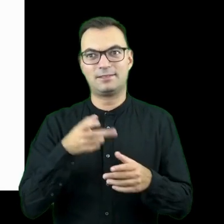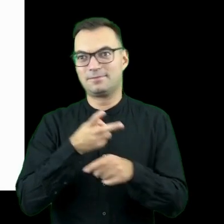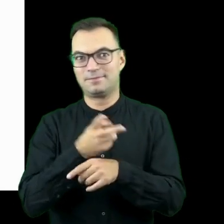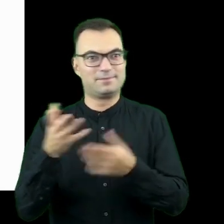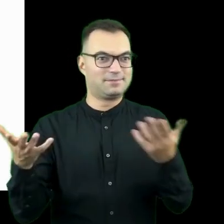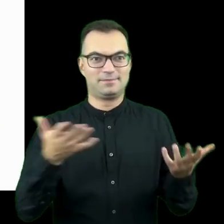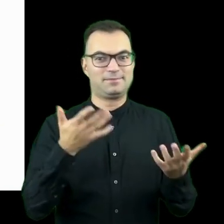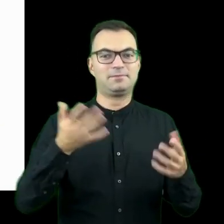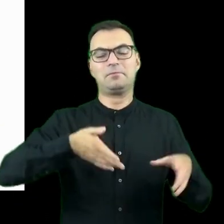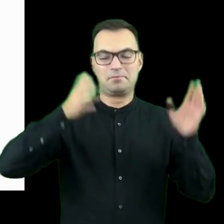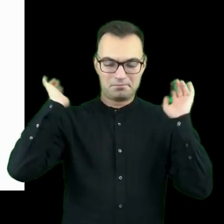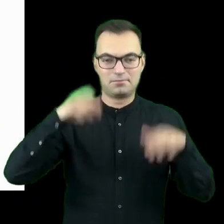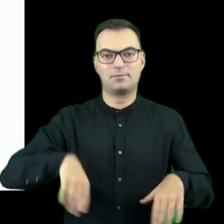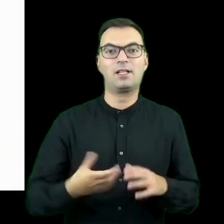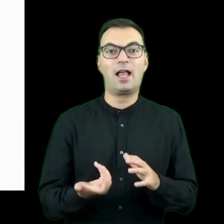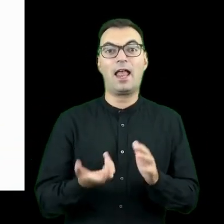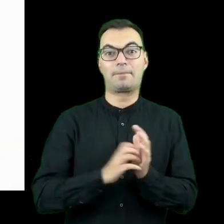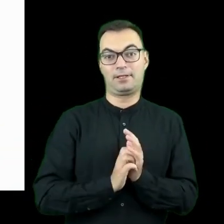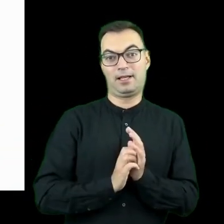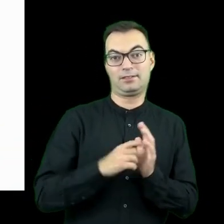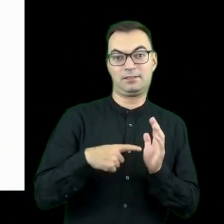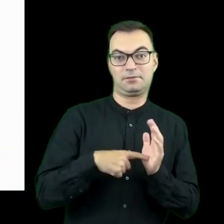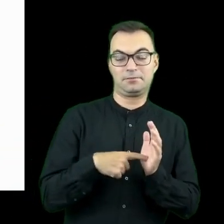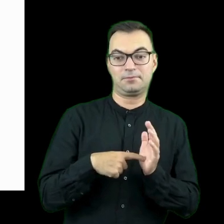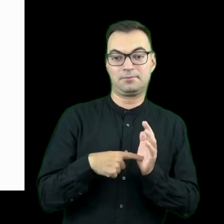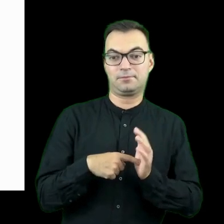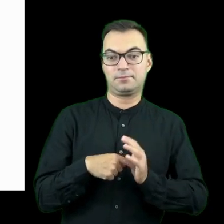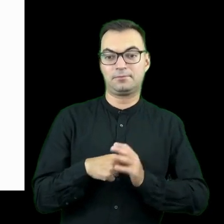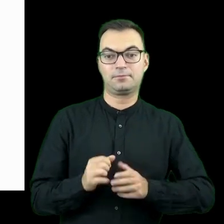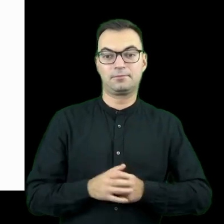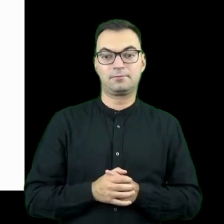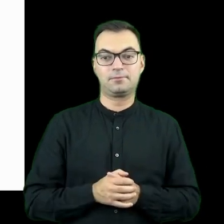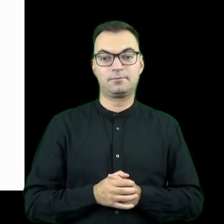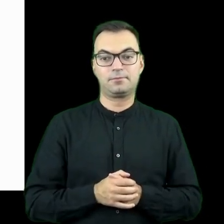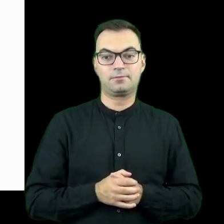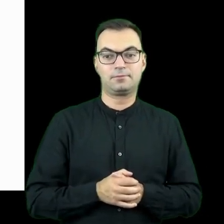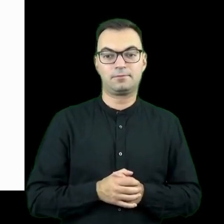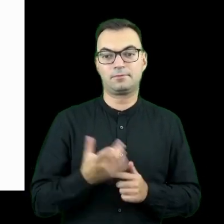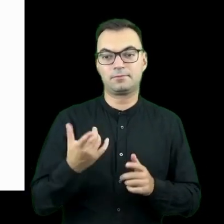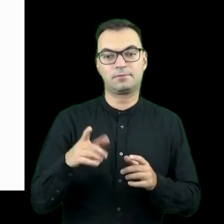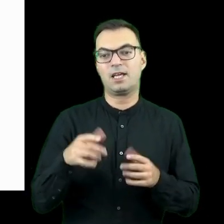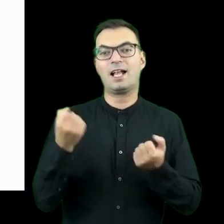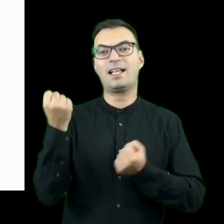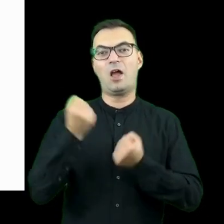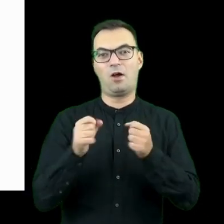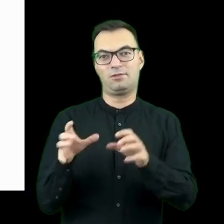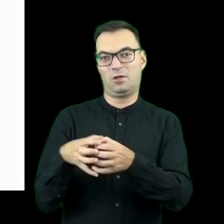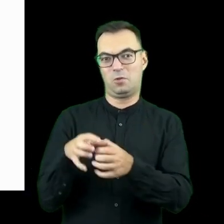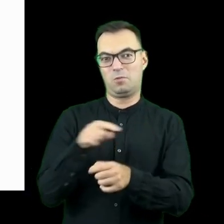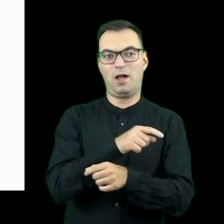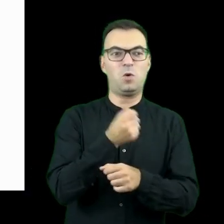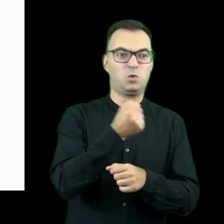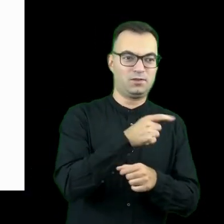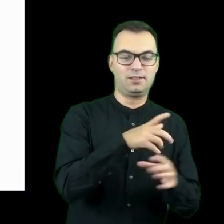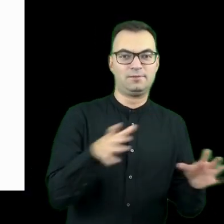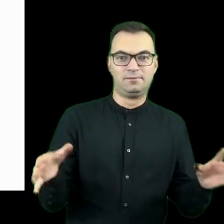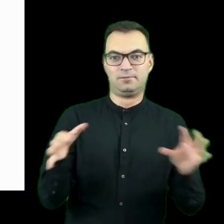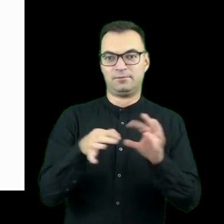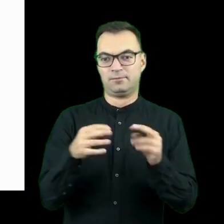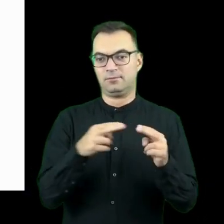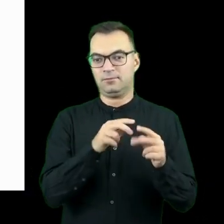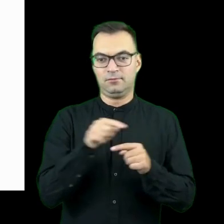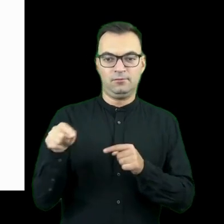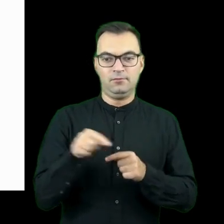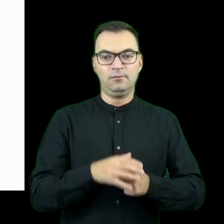dotrzeć do tej taksówki i stworzyła aplikację, która pozwala komunikować się o jakiejś wybranej grupie kierowców i użytkowników po to, żeby